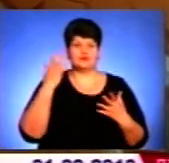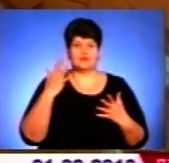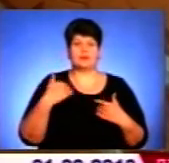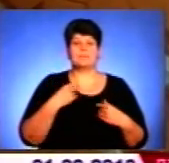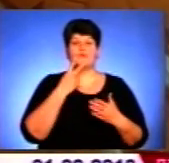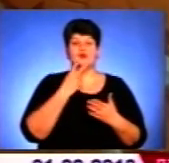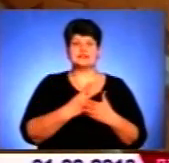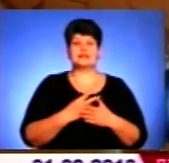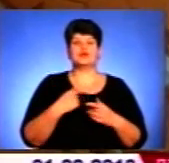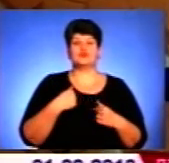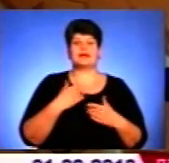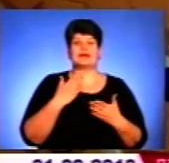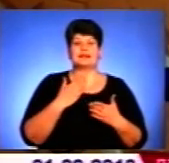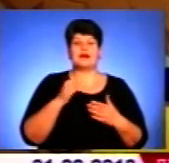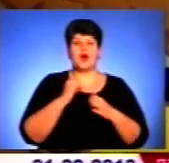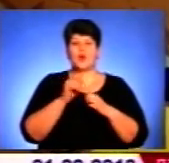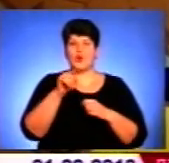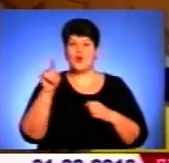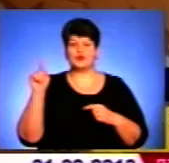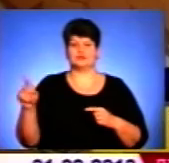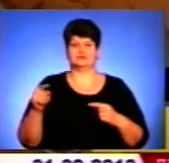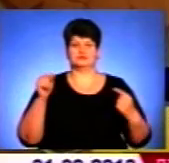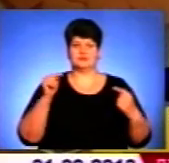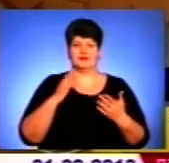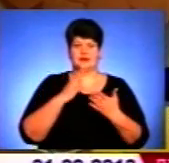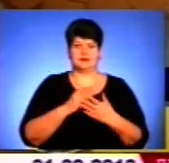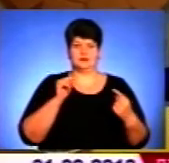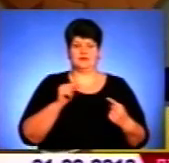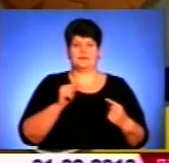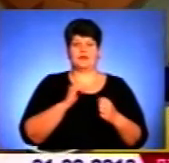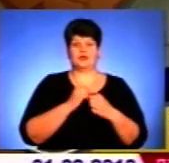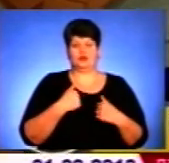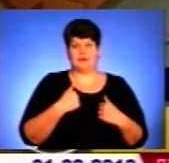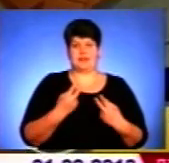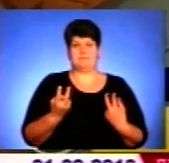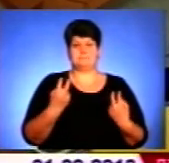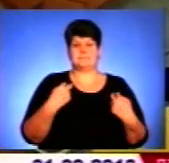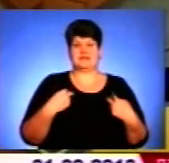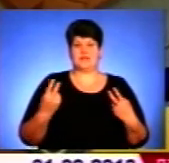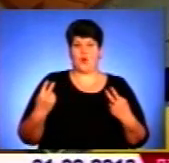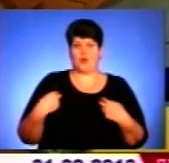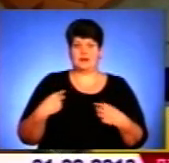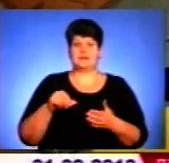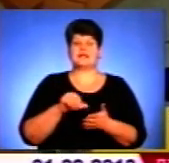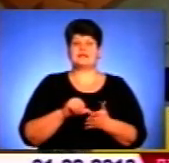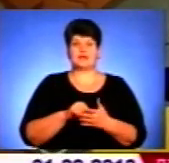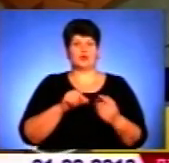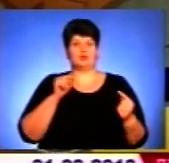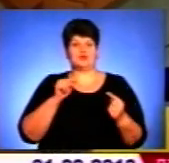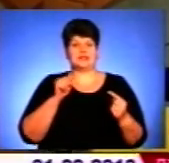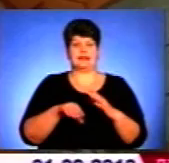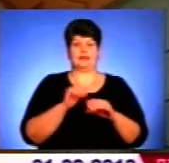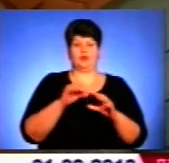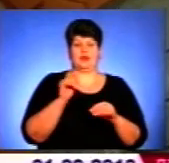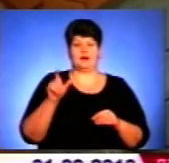силу є інша сила. І тою силою якраз є свобода. І коли до мене підходили представники опозиційних депутатів,